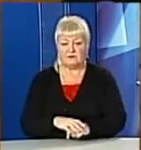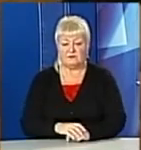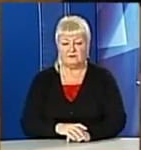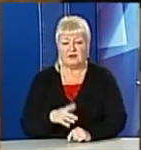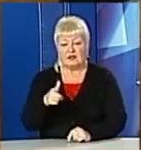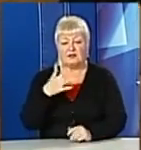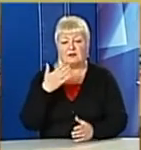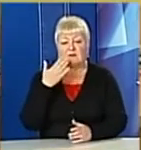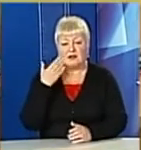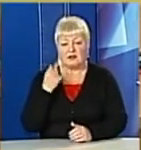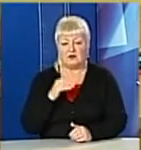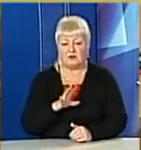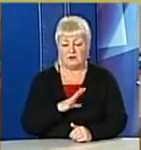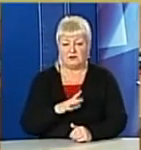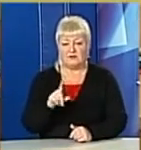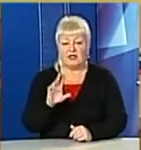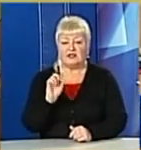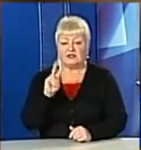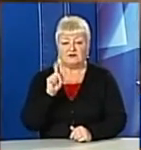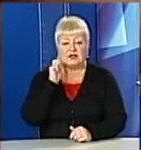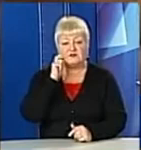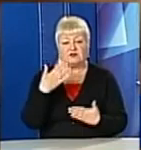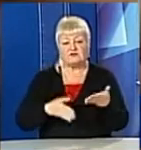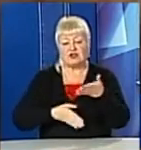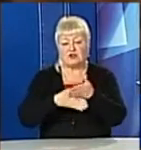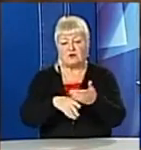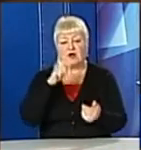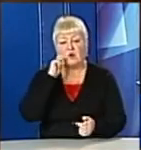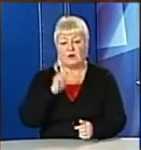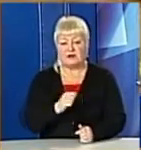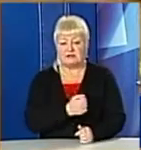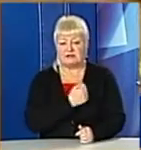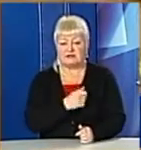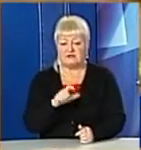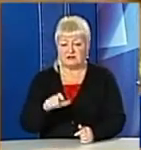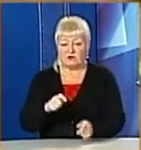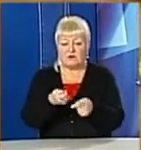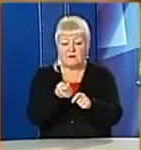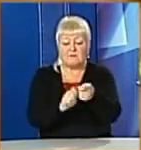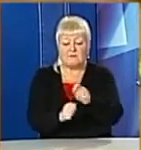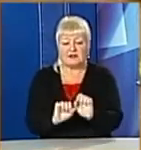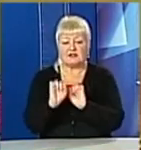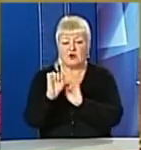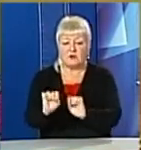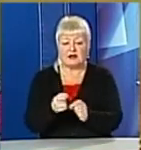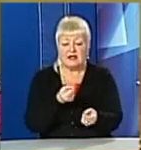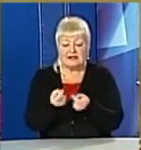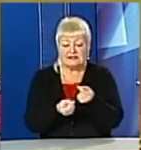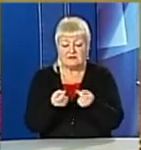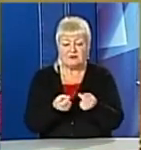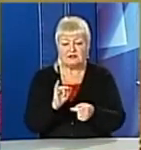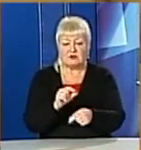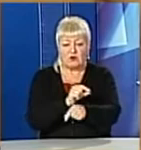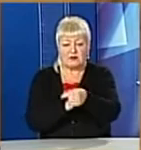легко вдалося. Їй лише 12, а вона вже допомагає українським військовим. Плите для них обереги з бісеру і браслети –